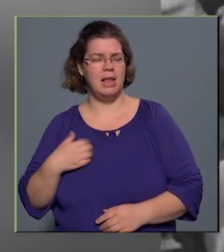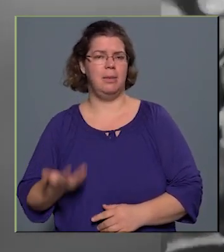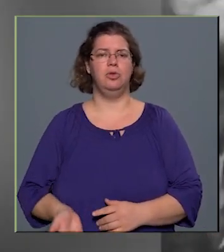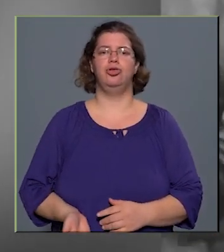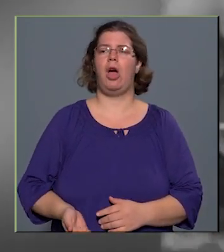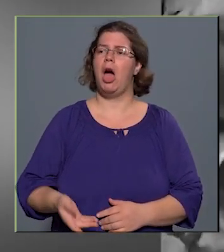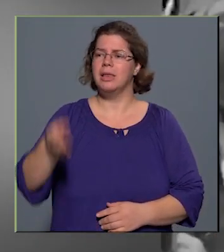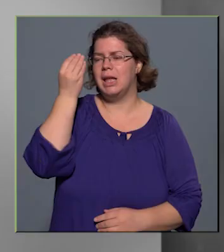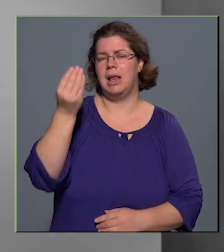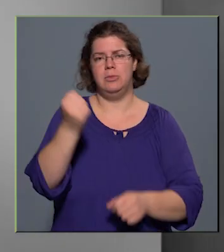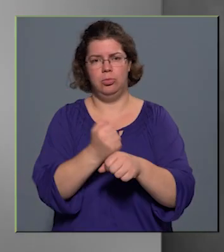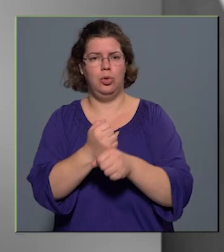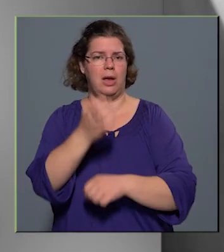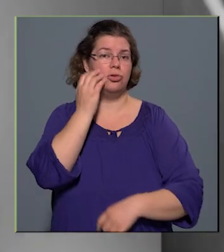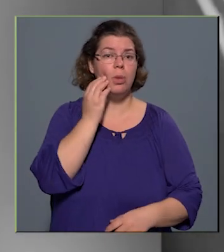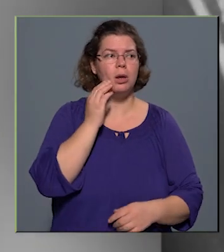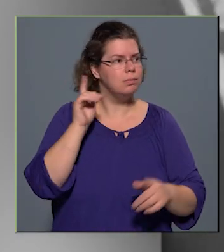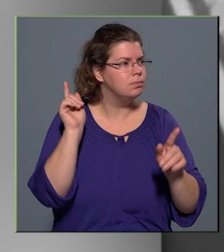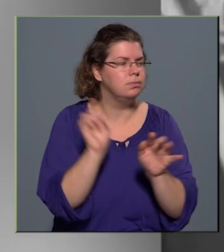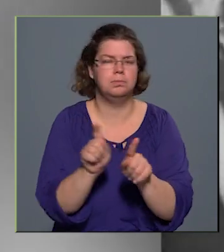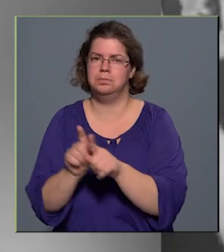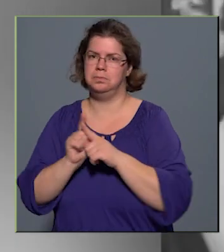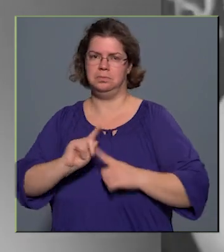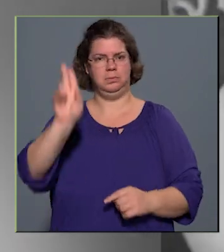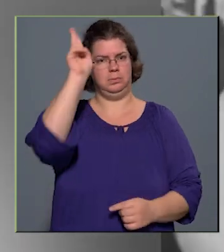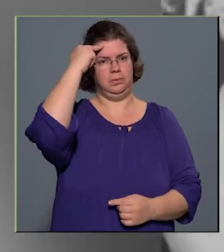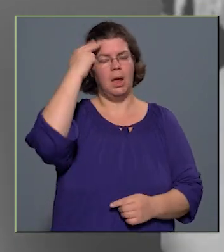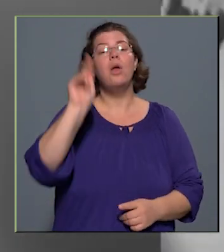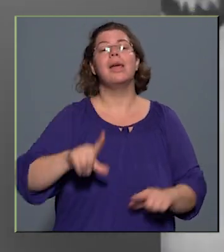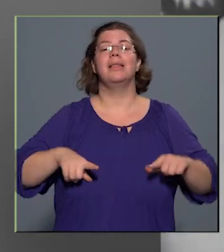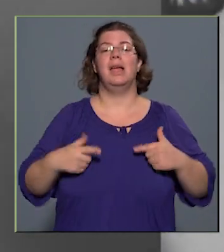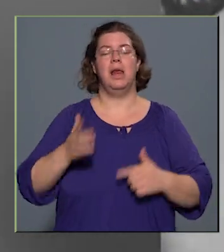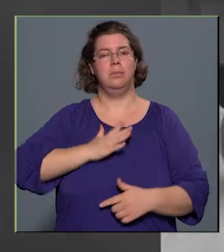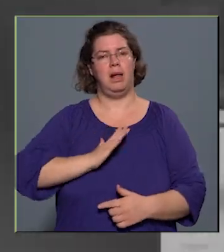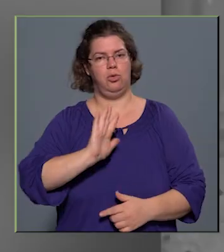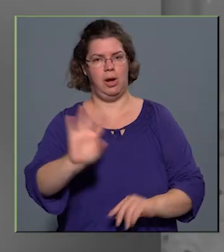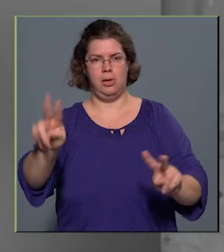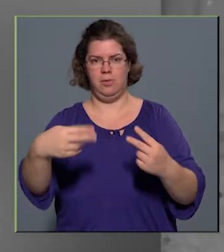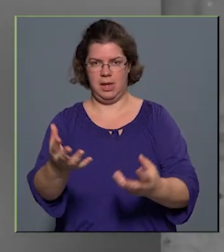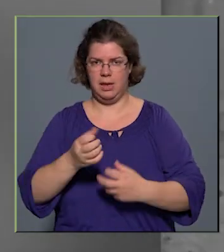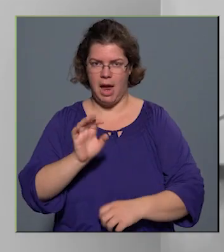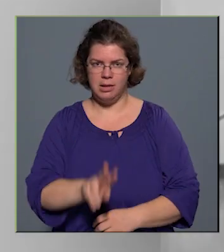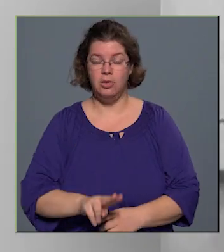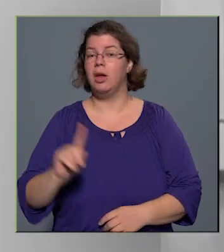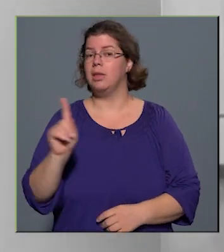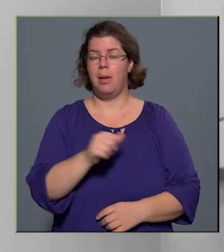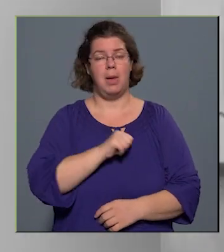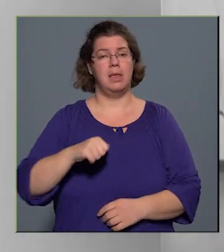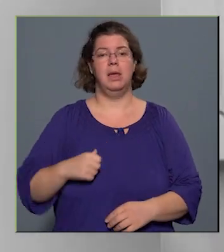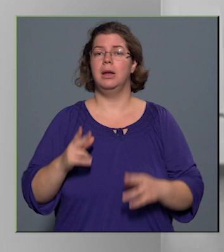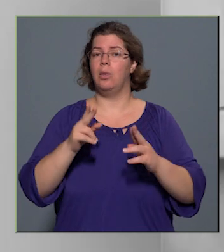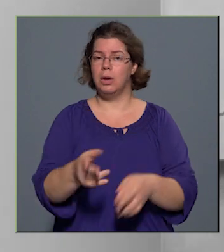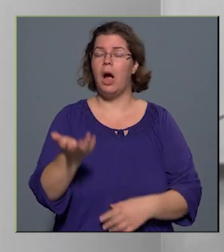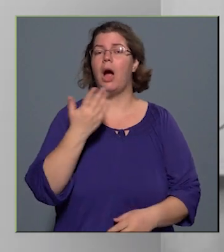az értelmiségi, a munkás és a paraszt épp úgy felismerte, hogy az élet méltóságának visszaszerzésére nem egyéni utak,